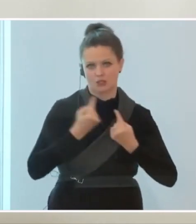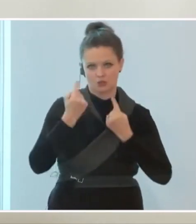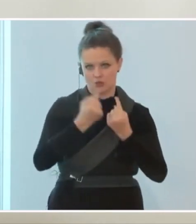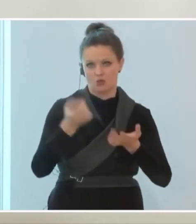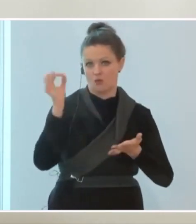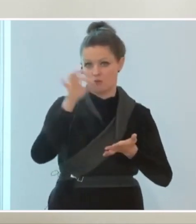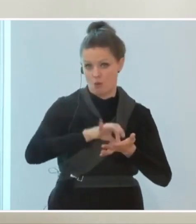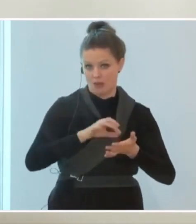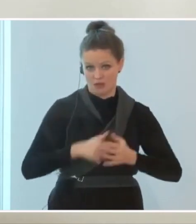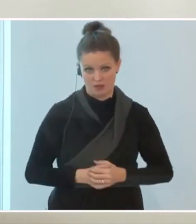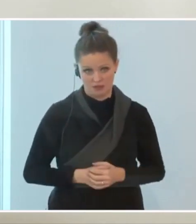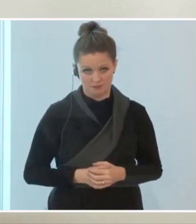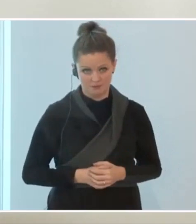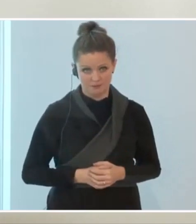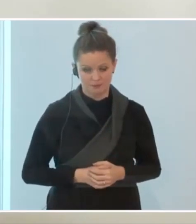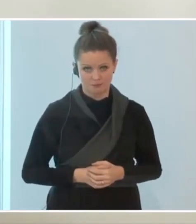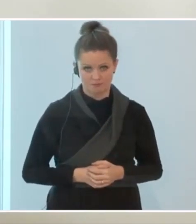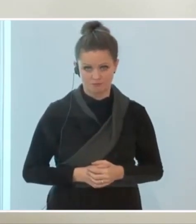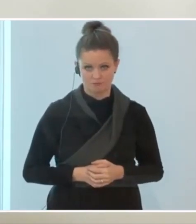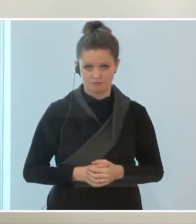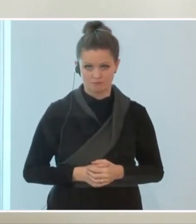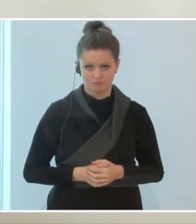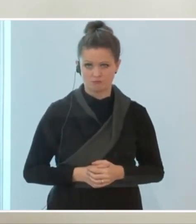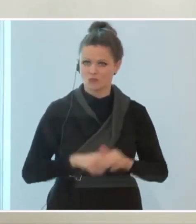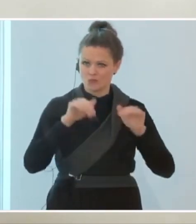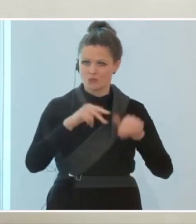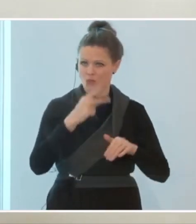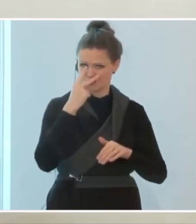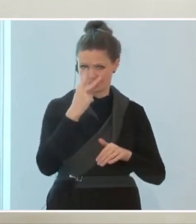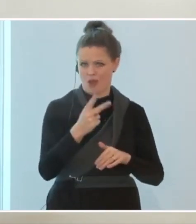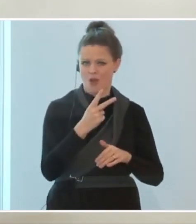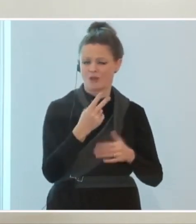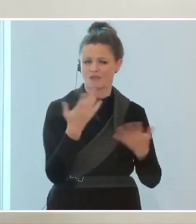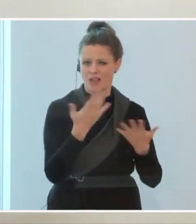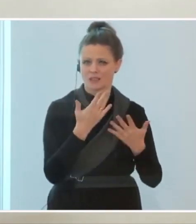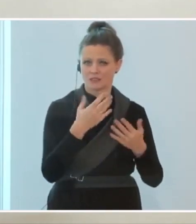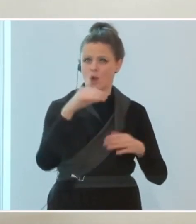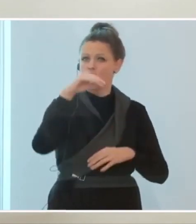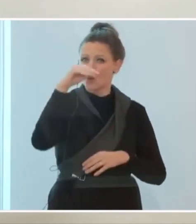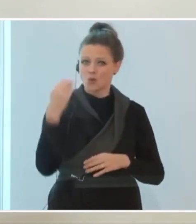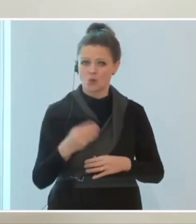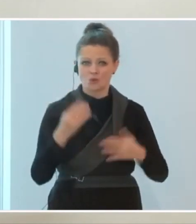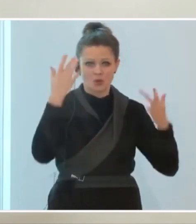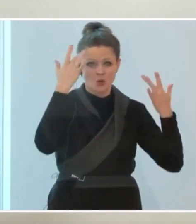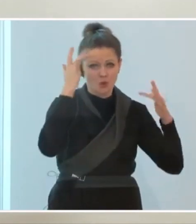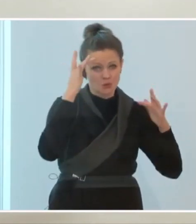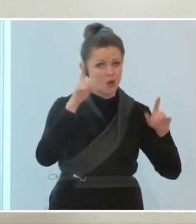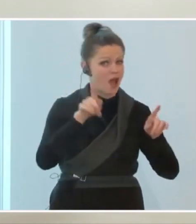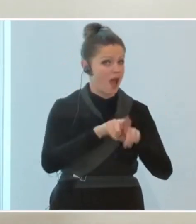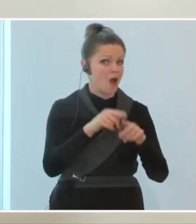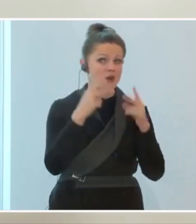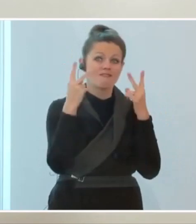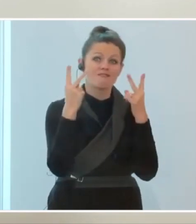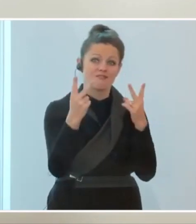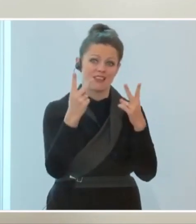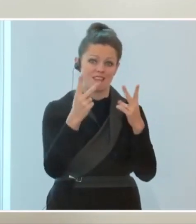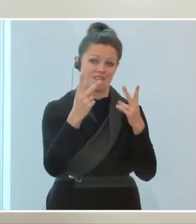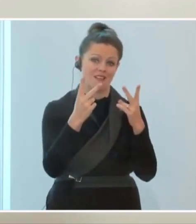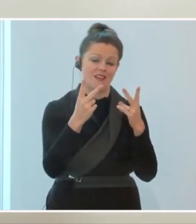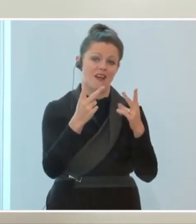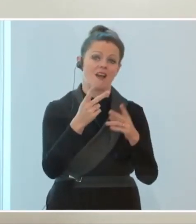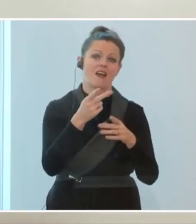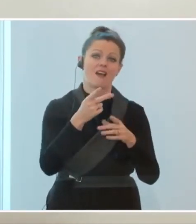wollen nicht unter den Tisch fallen lassen, dass Kunst und Kultur auch ein essentieller Bestandteil des Lebens